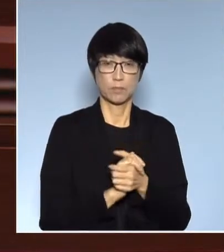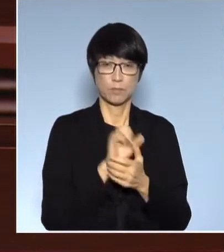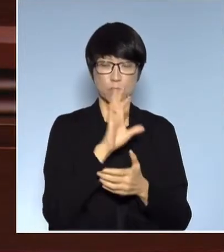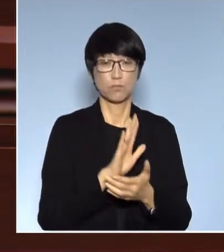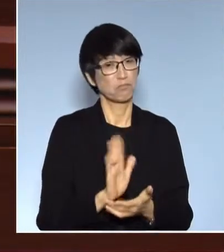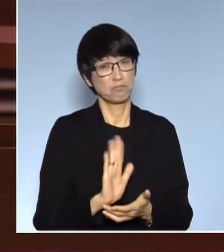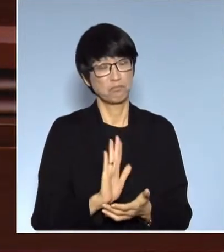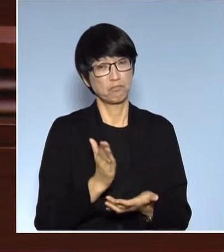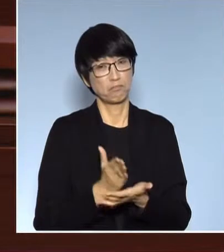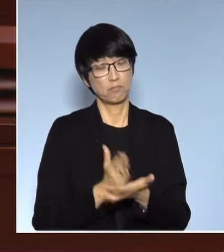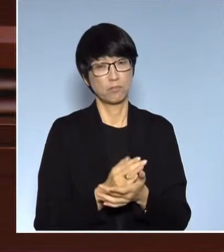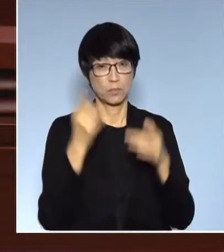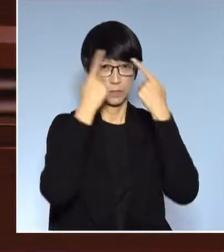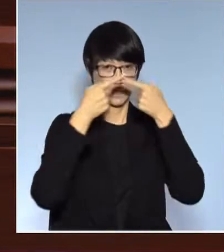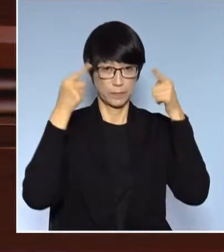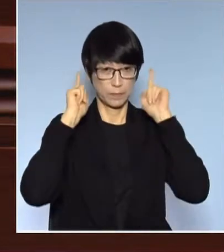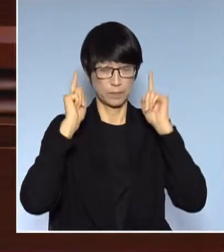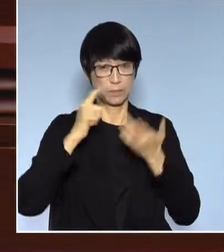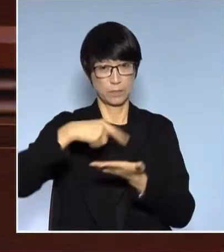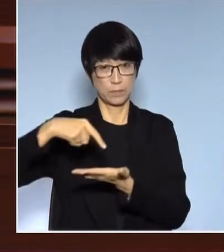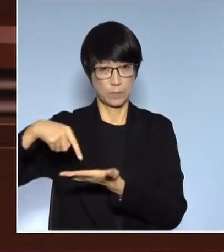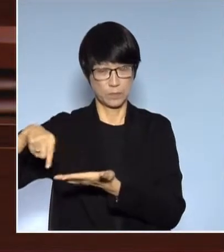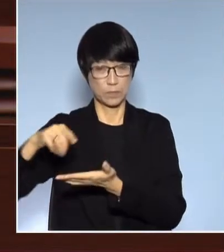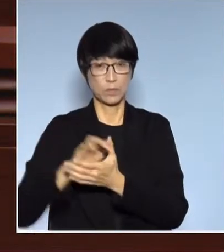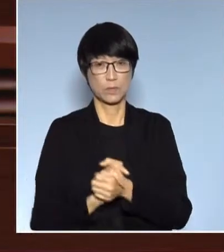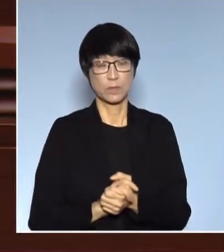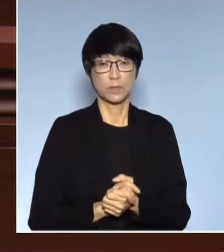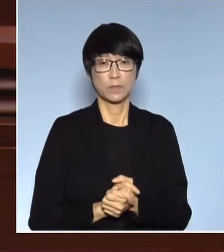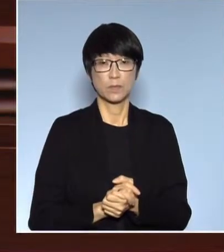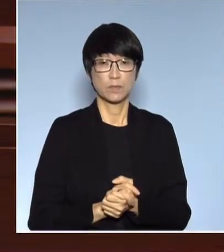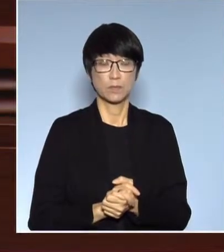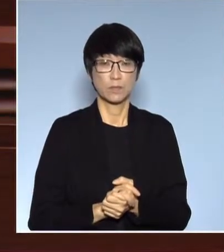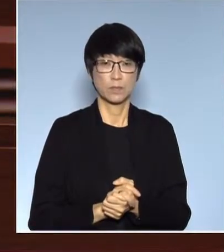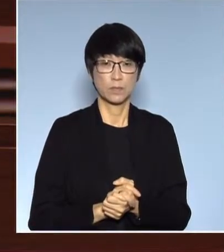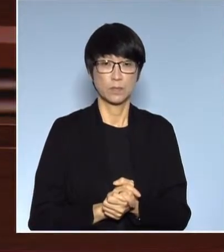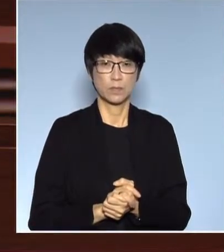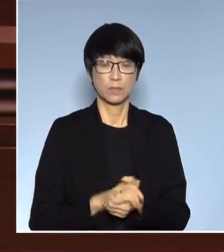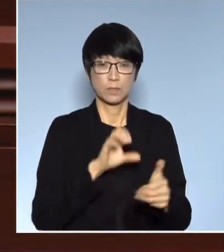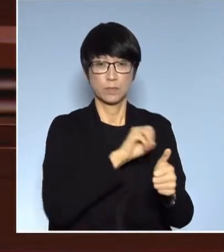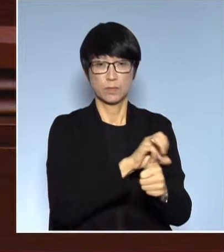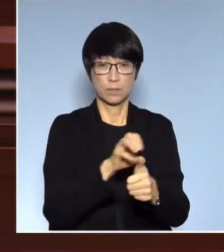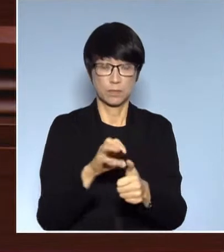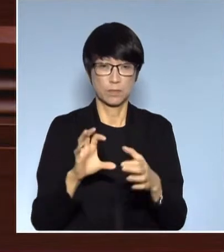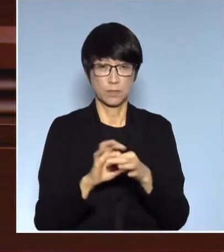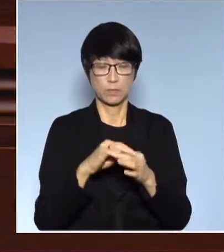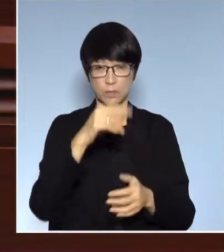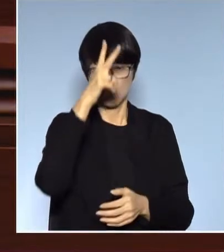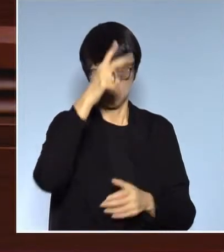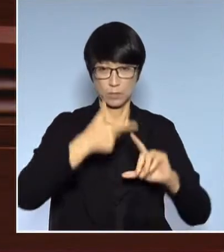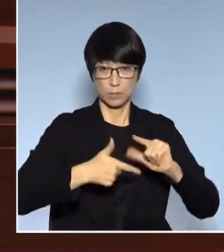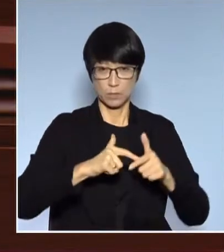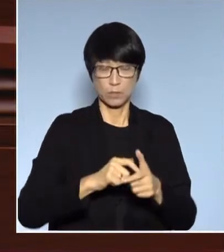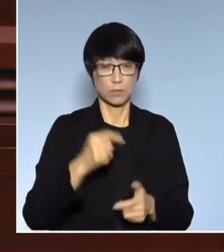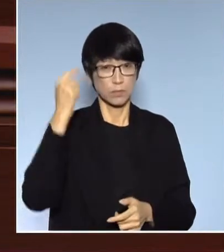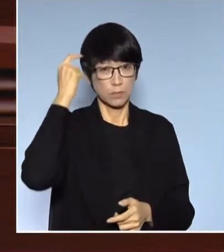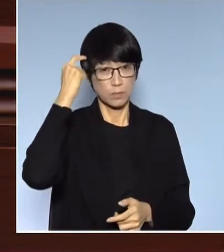大學的調查就是你們做過調查就並沒有問及市民對政府的方法認識程度